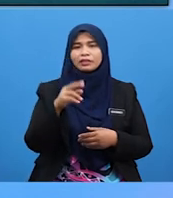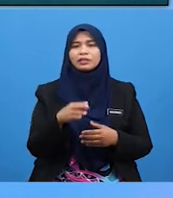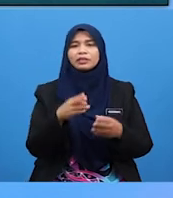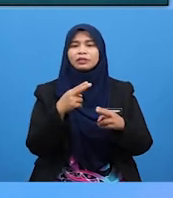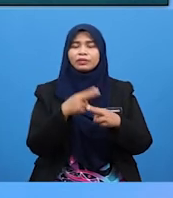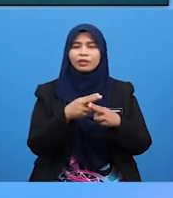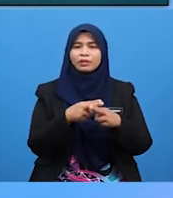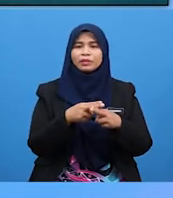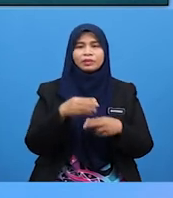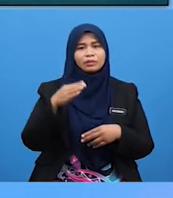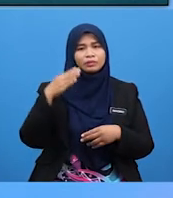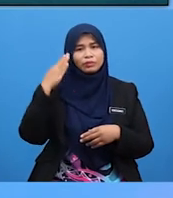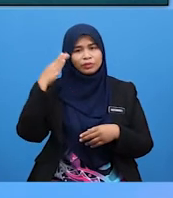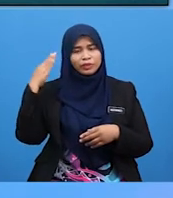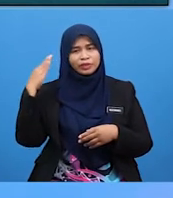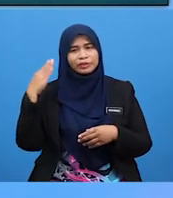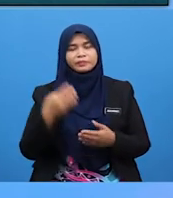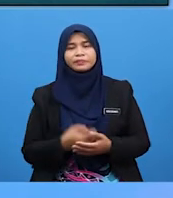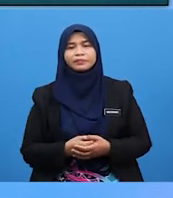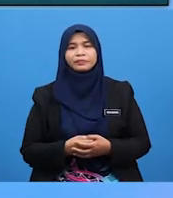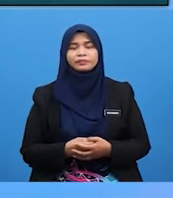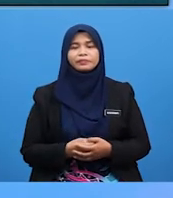terhasil Itulah Yang menghasilkan Bunyi.